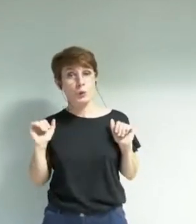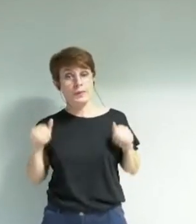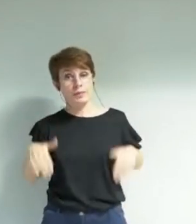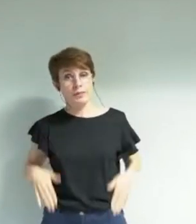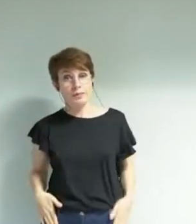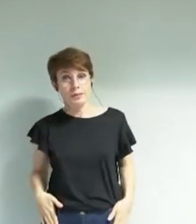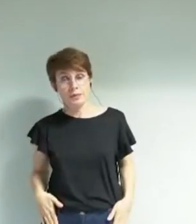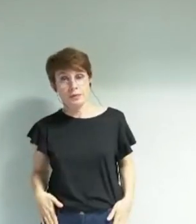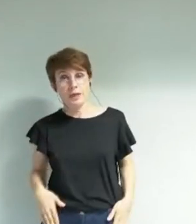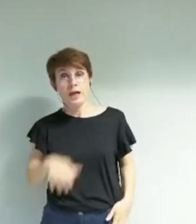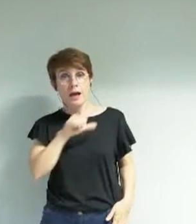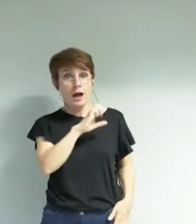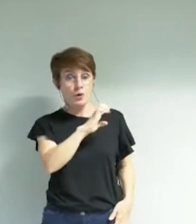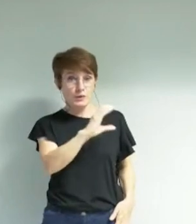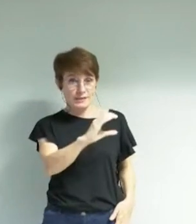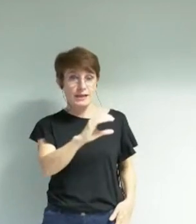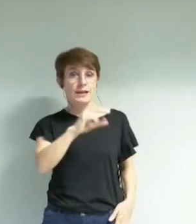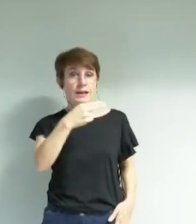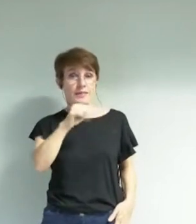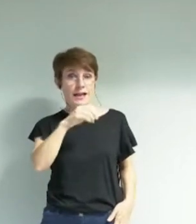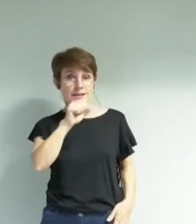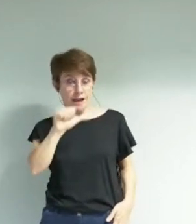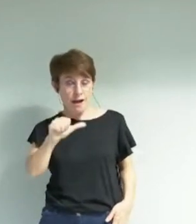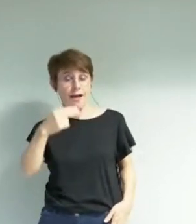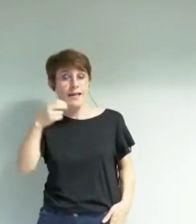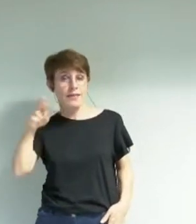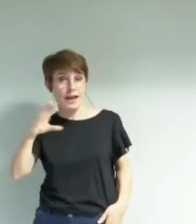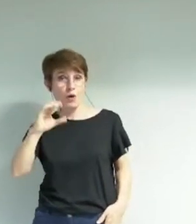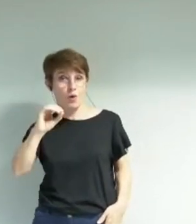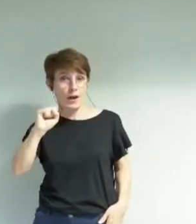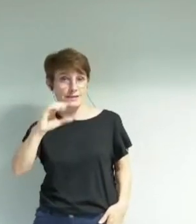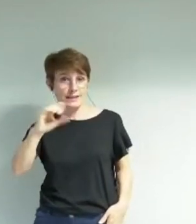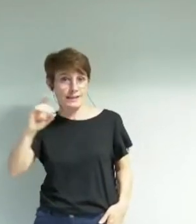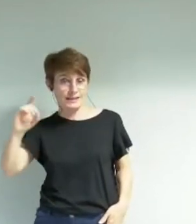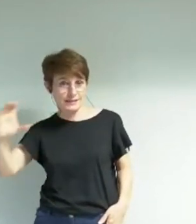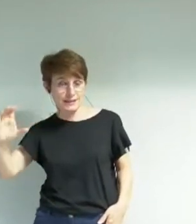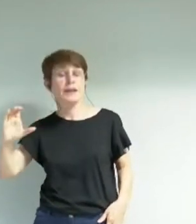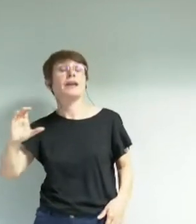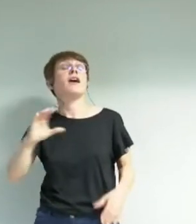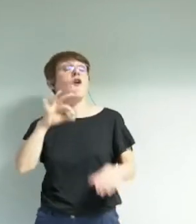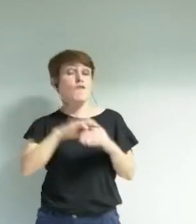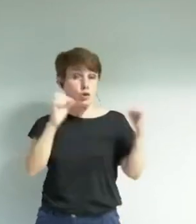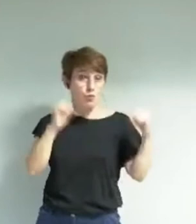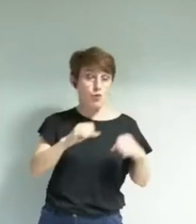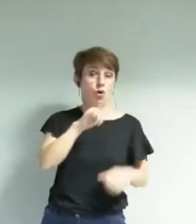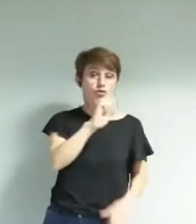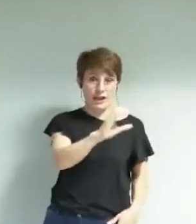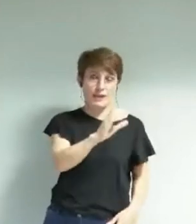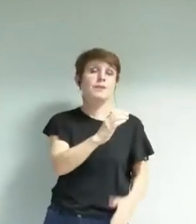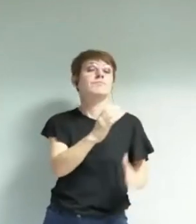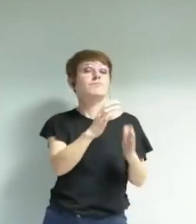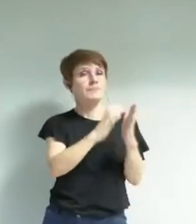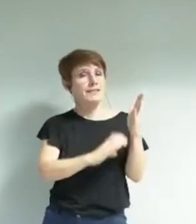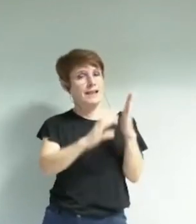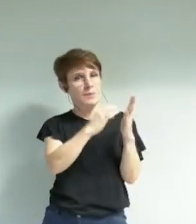AEC NASA NR ou SDCC qui vote pour donc GEC délibération adoptée je